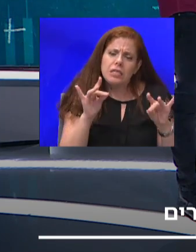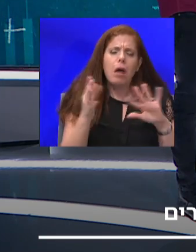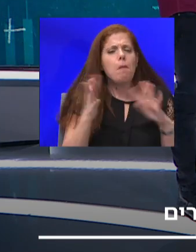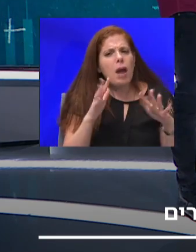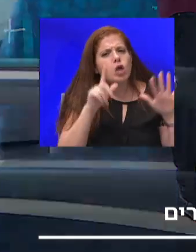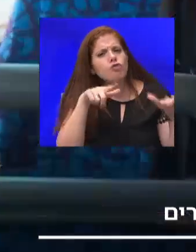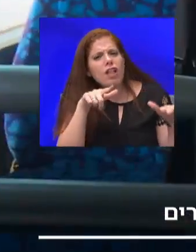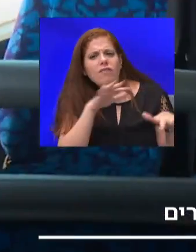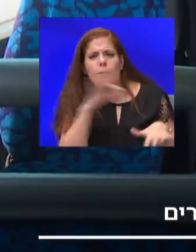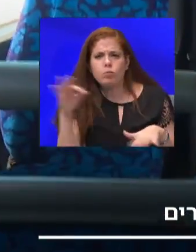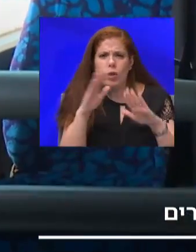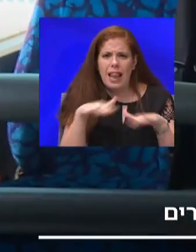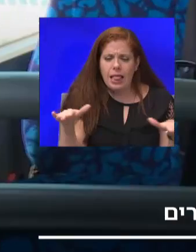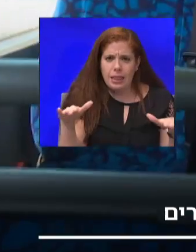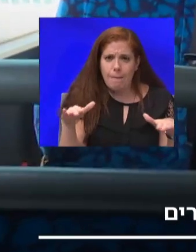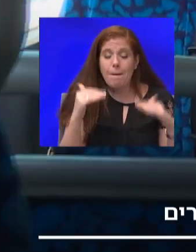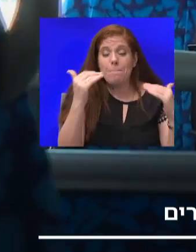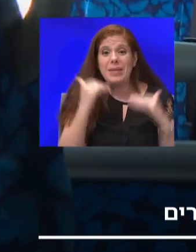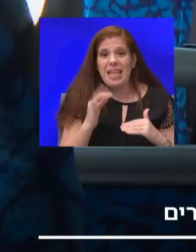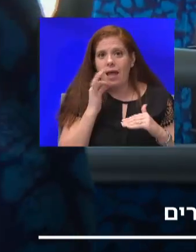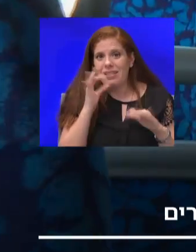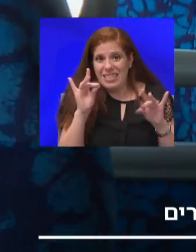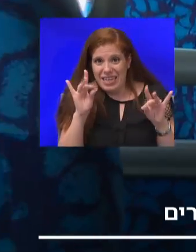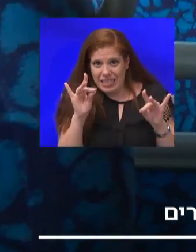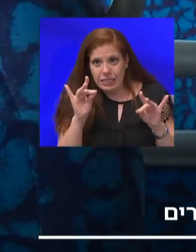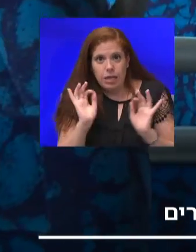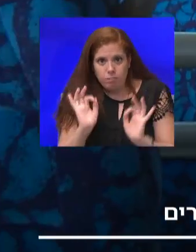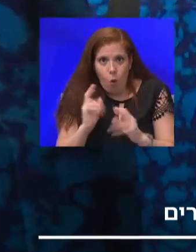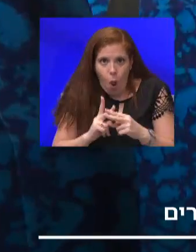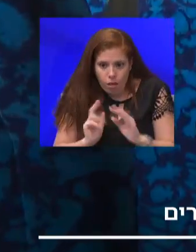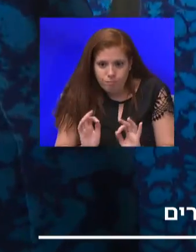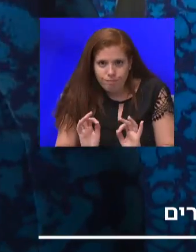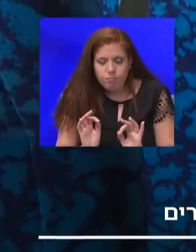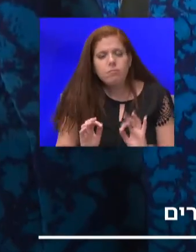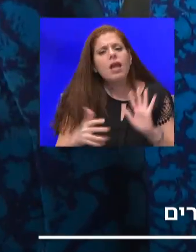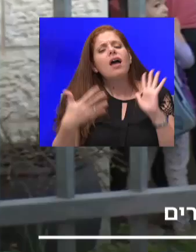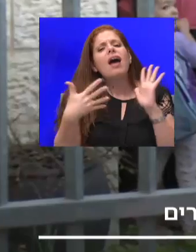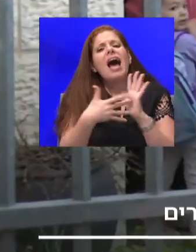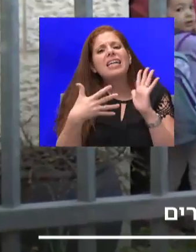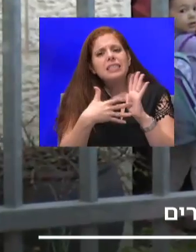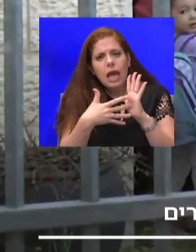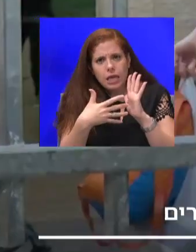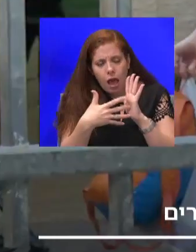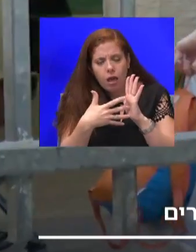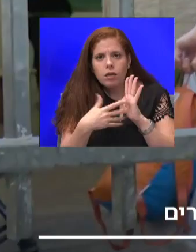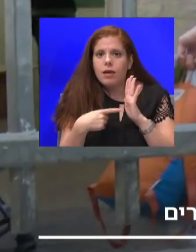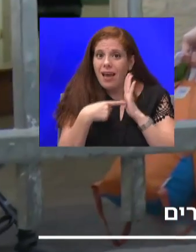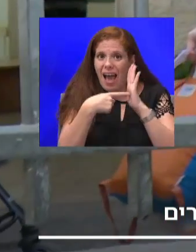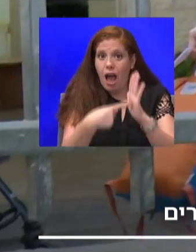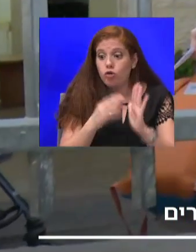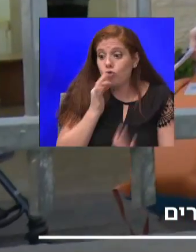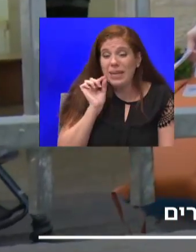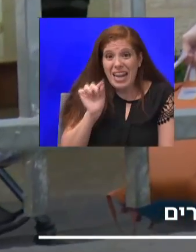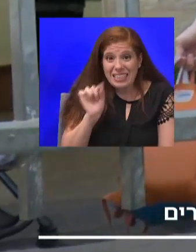מתחת לגיל עשר עם מאומתים הסקר הראה שבגיל הזה בקיץ כחמישה